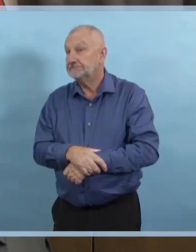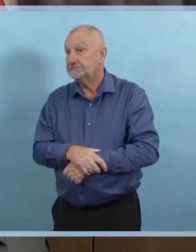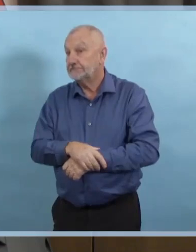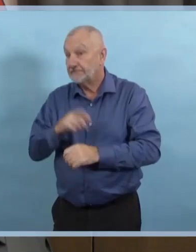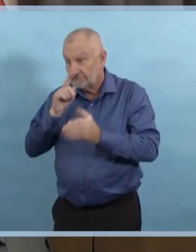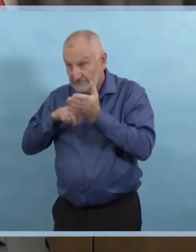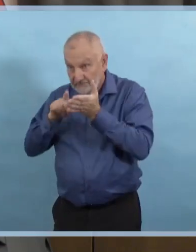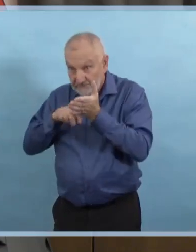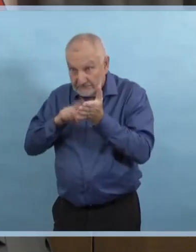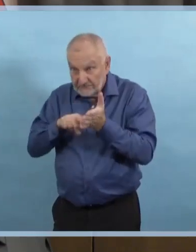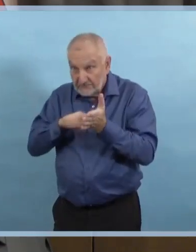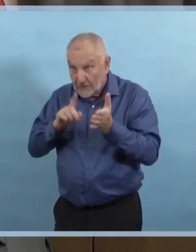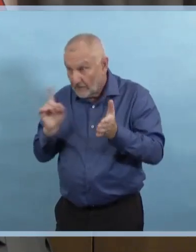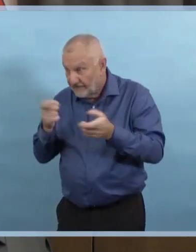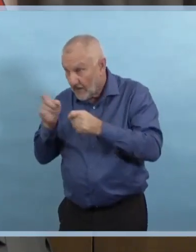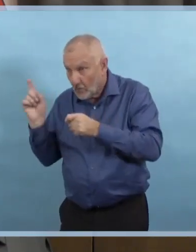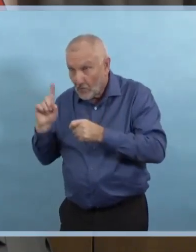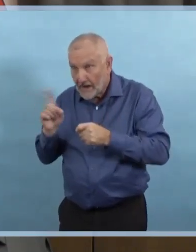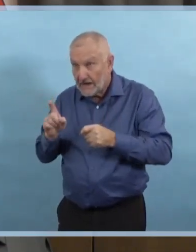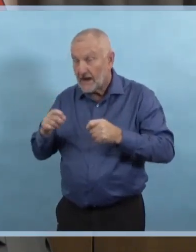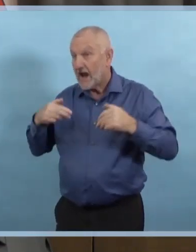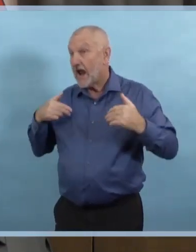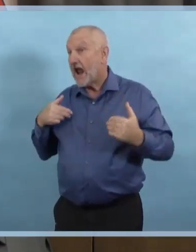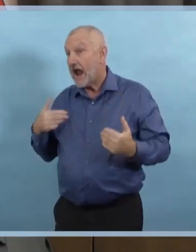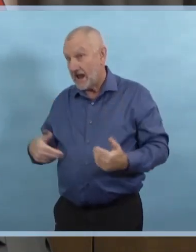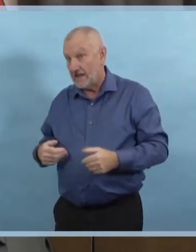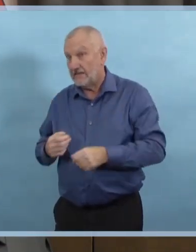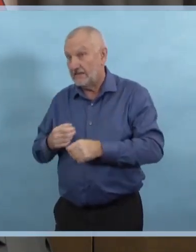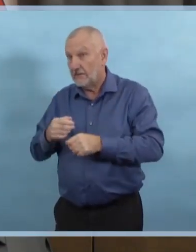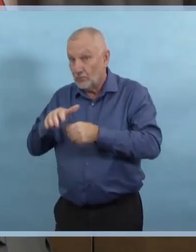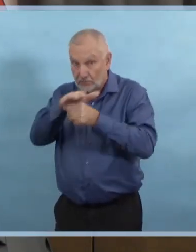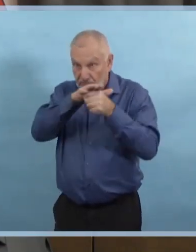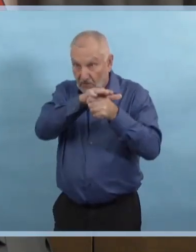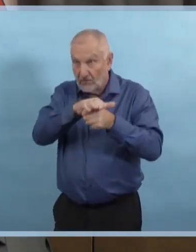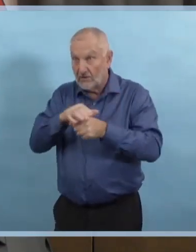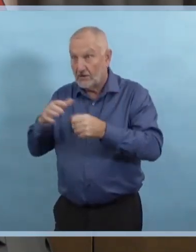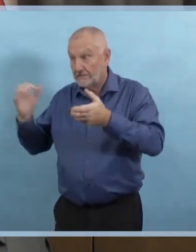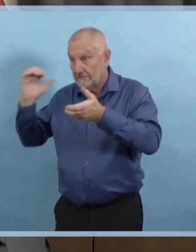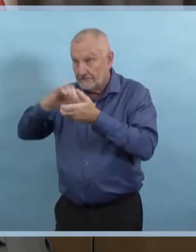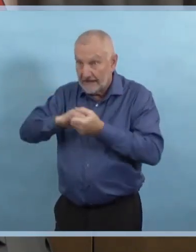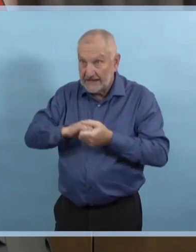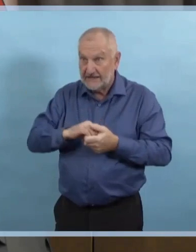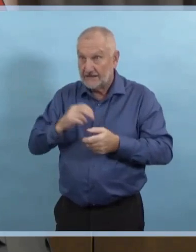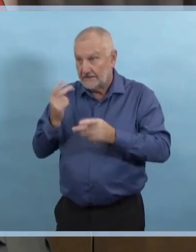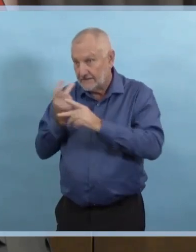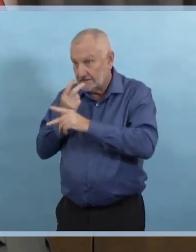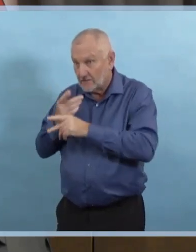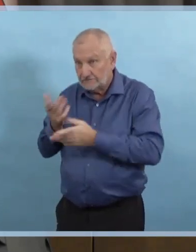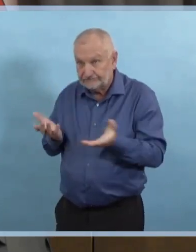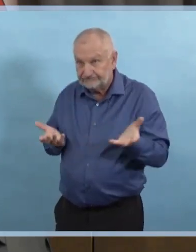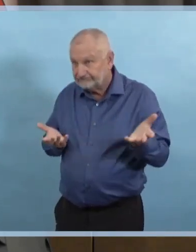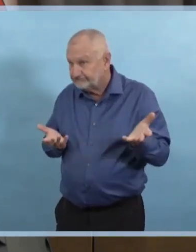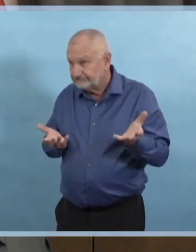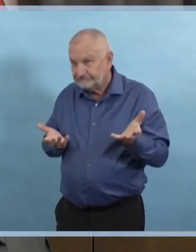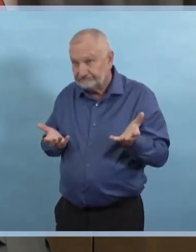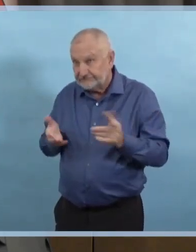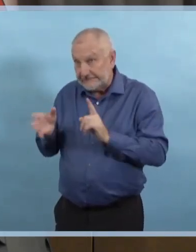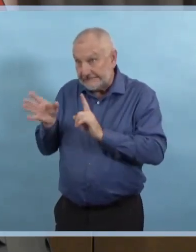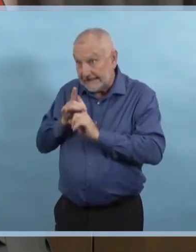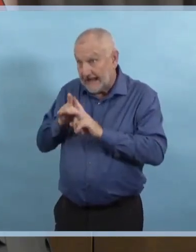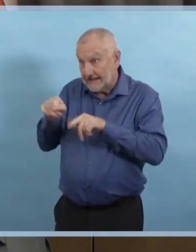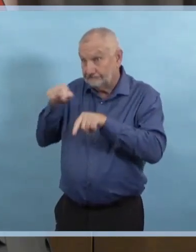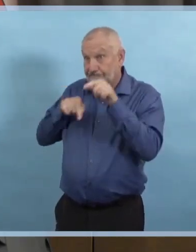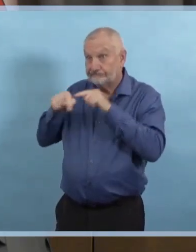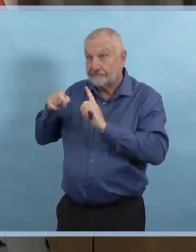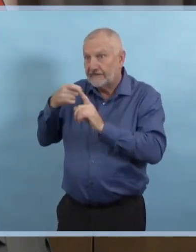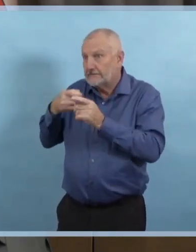des contacts en général et les besoins de toute la province. Donc, ils ont déjà redéployé le personnel pour prioriser